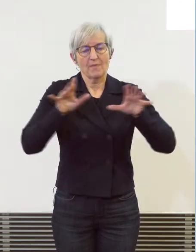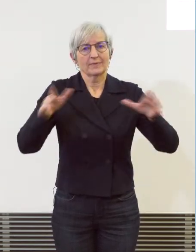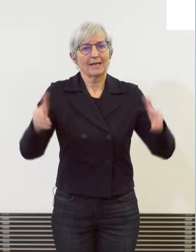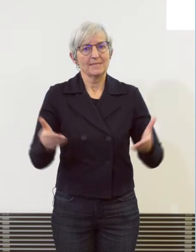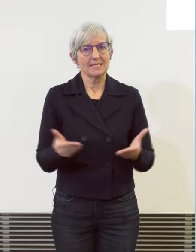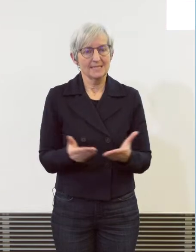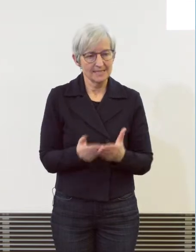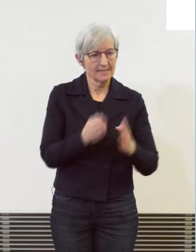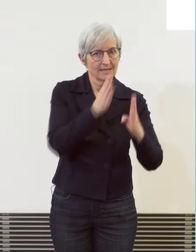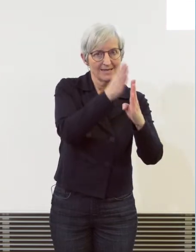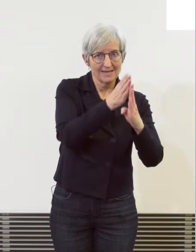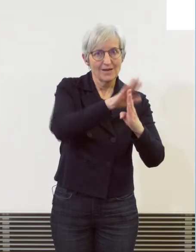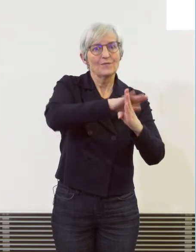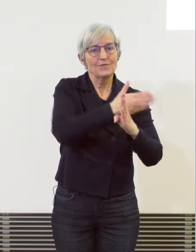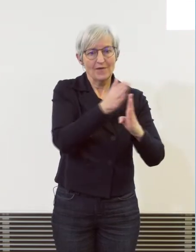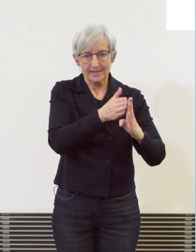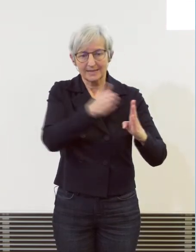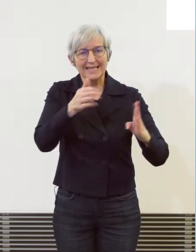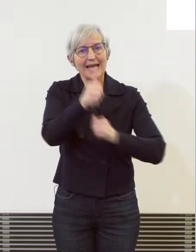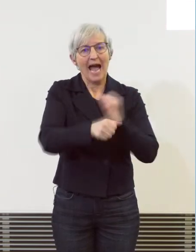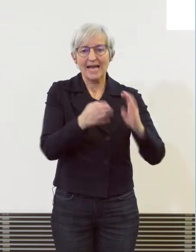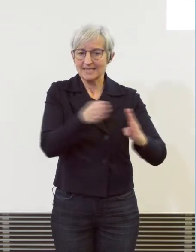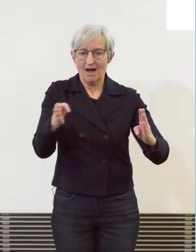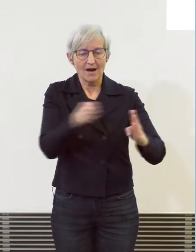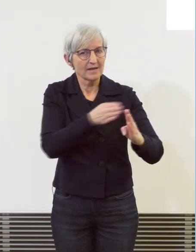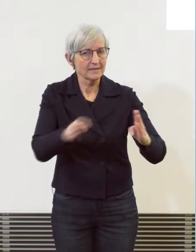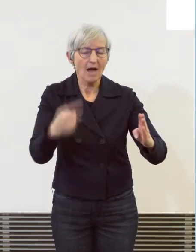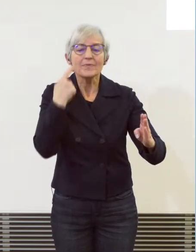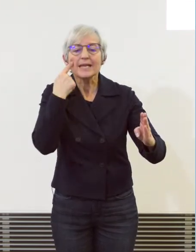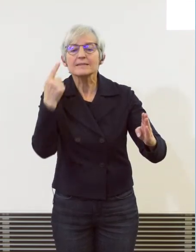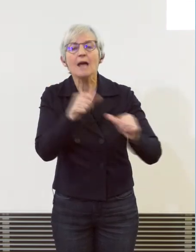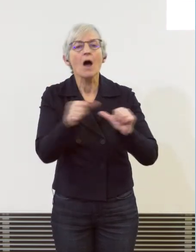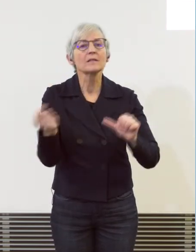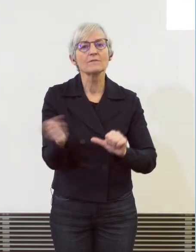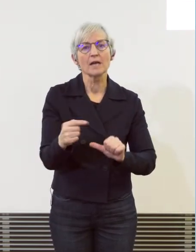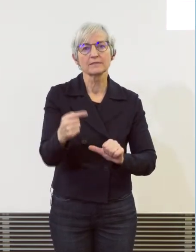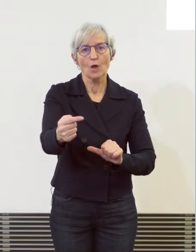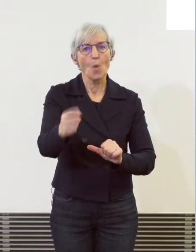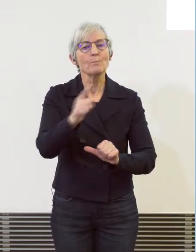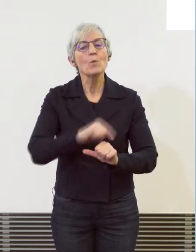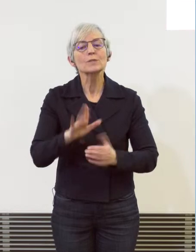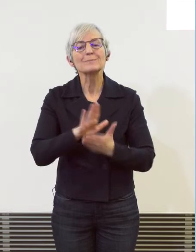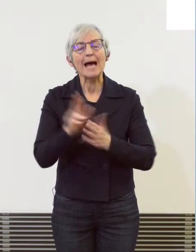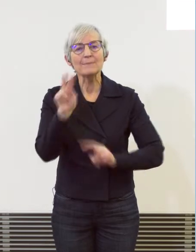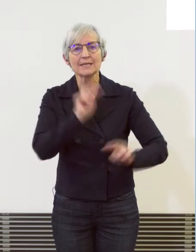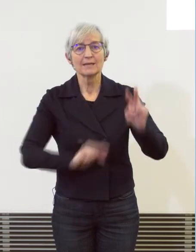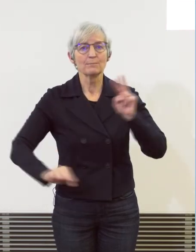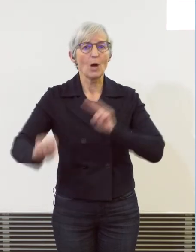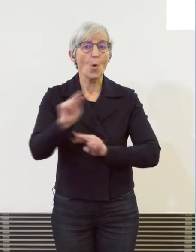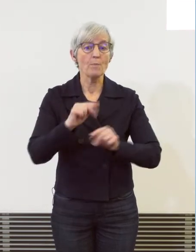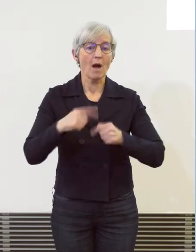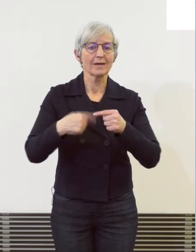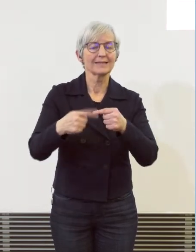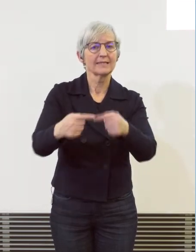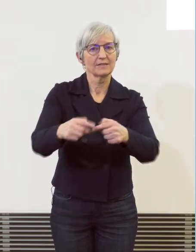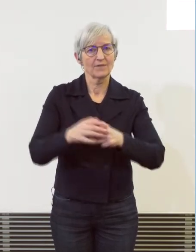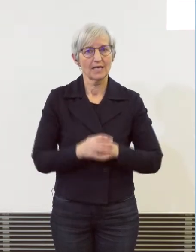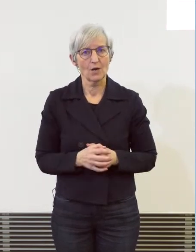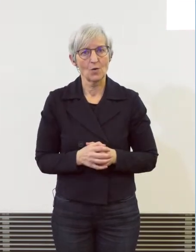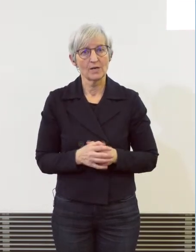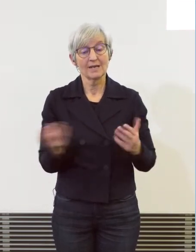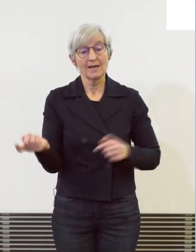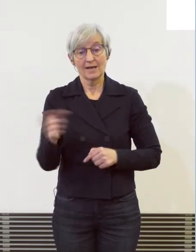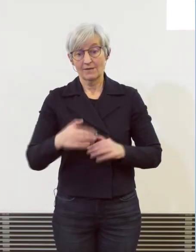eines Jahres noch nicht aussagekräftig und die weitere Entwicklung muss eng beobachtet werden. Sollte sich die Lage verschärfen,